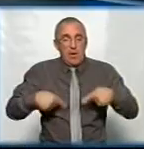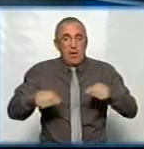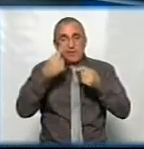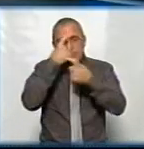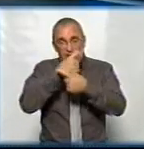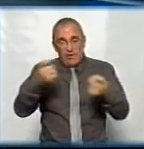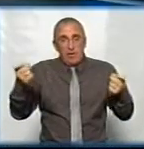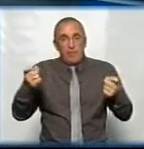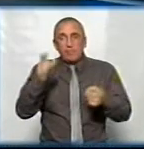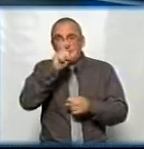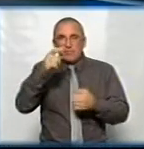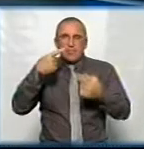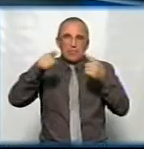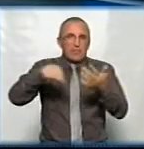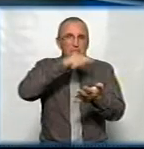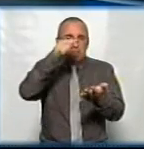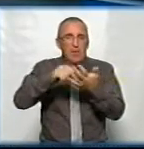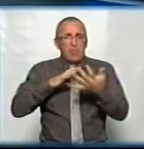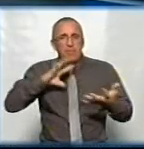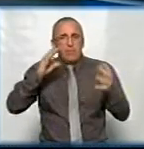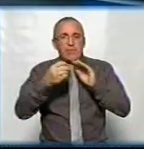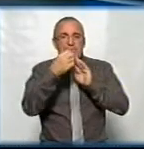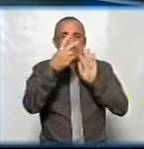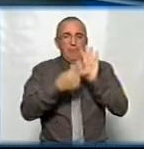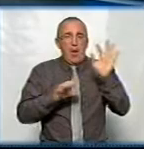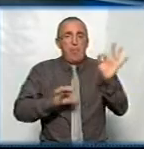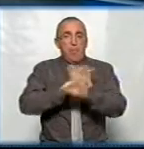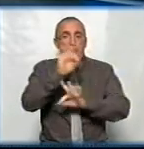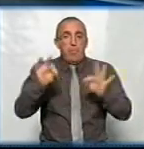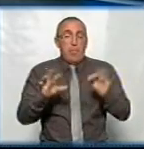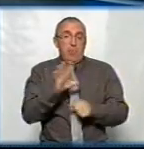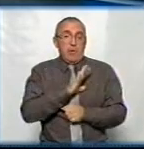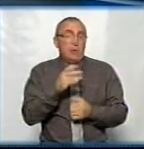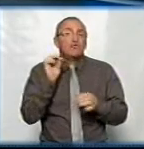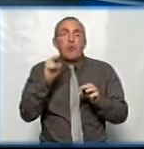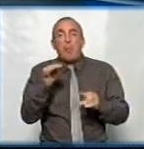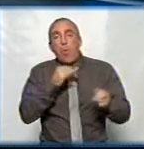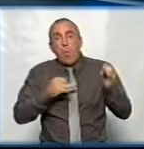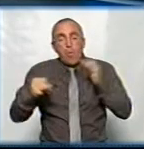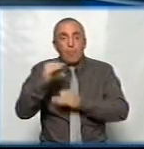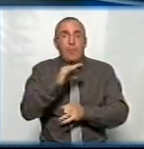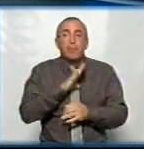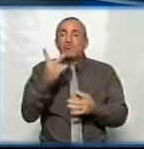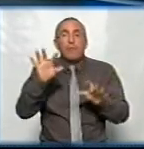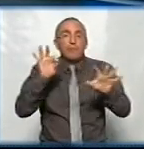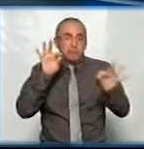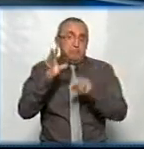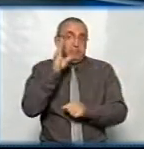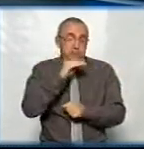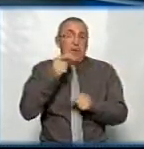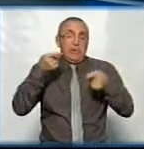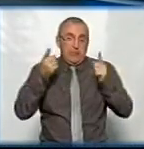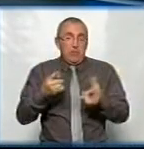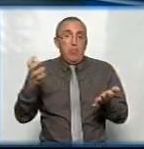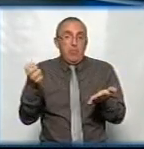известила коле в інших городах і було в общій сложності 17 проєктов. То по-крайней мере, вже було, о чому говорити, було з чого вибрати. Да, действительно,